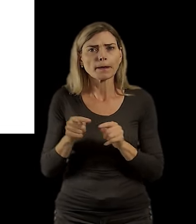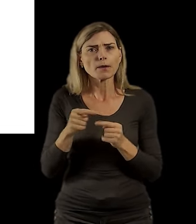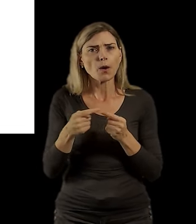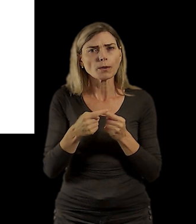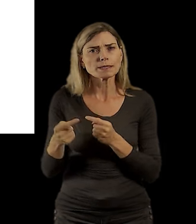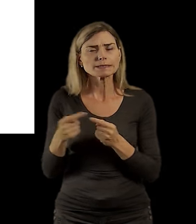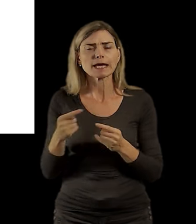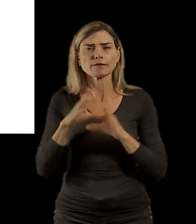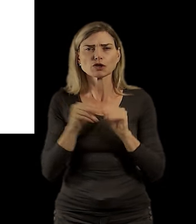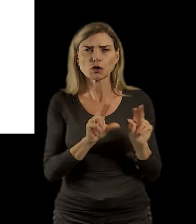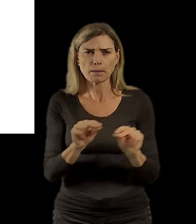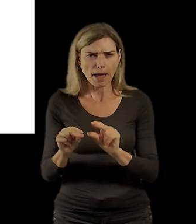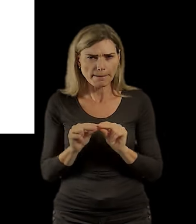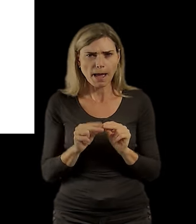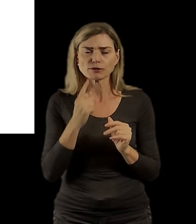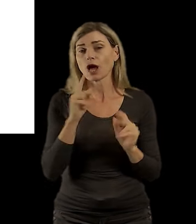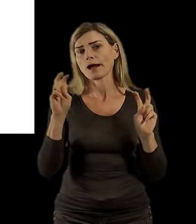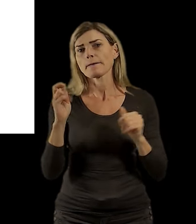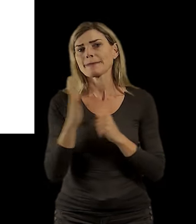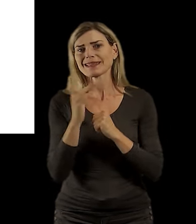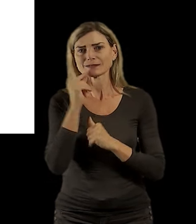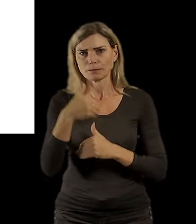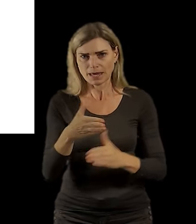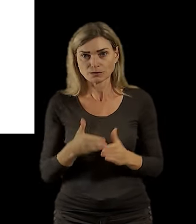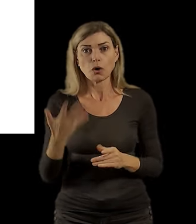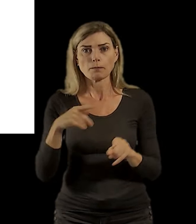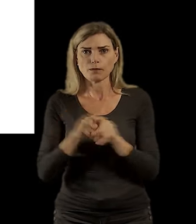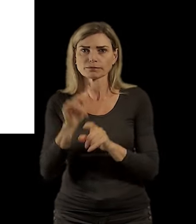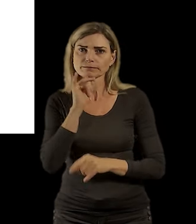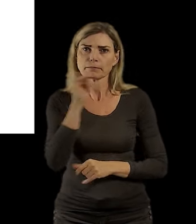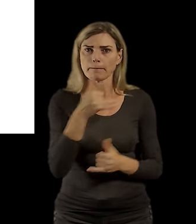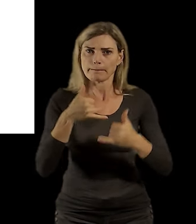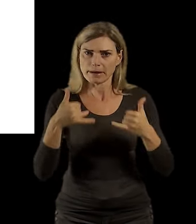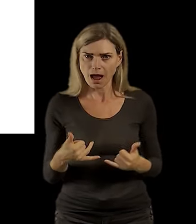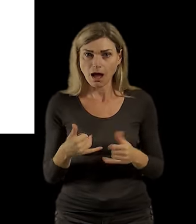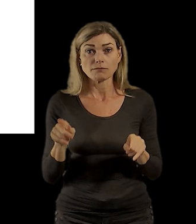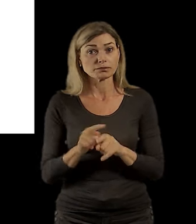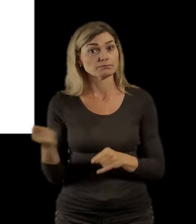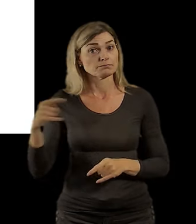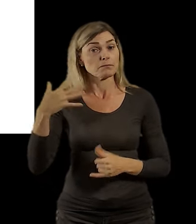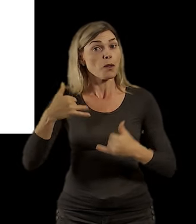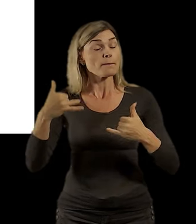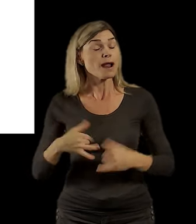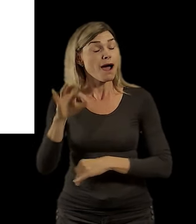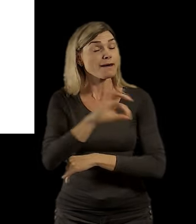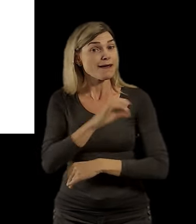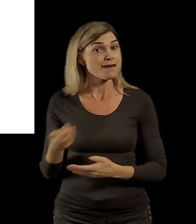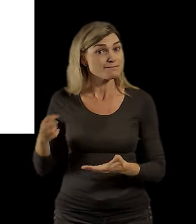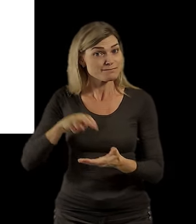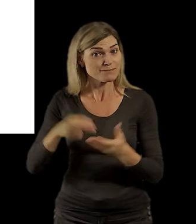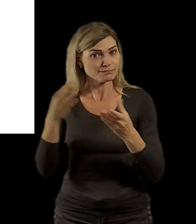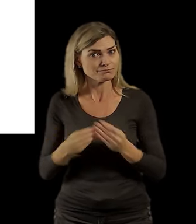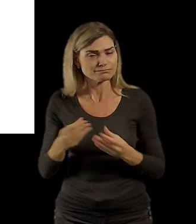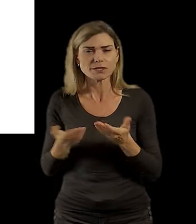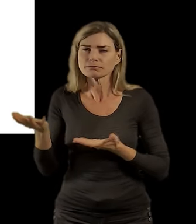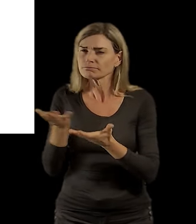Paříži, tak navštívil i Prahu, měli jsme ho i tady v kempu, bavili jsme se s ním o tom, jak